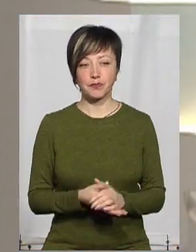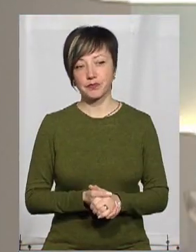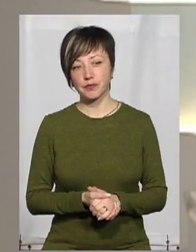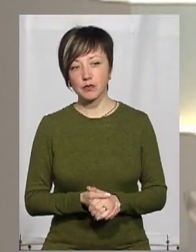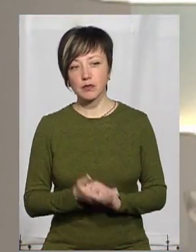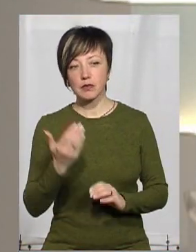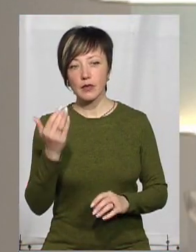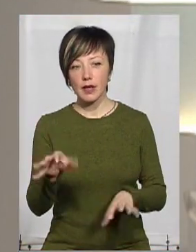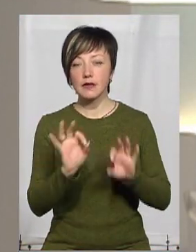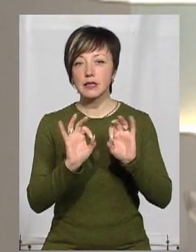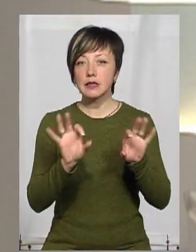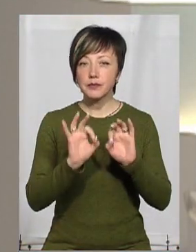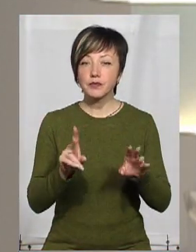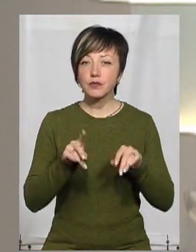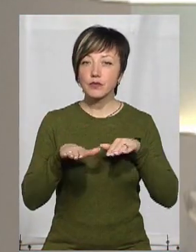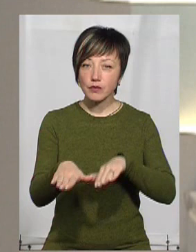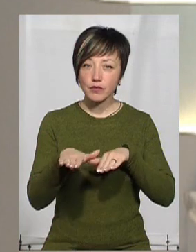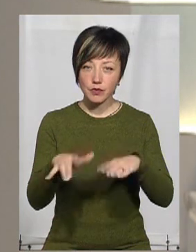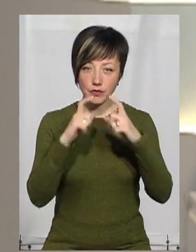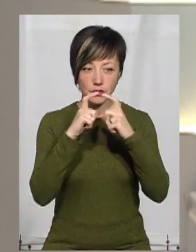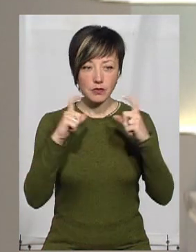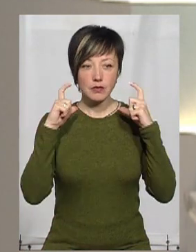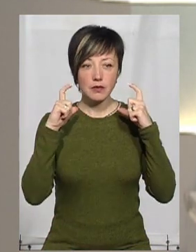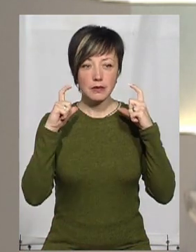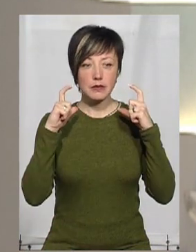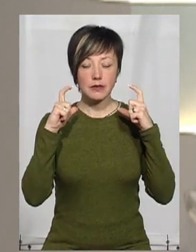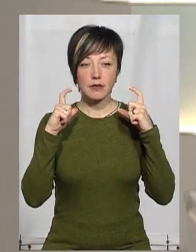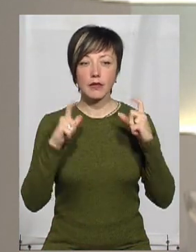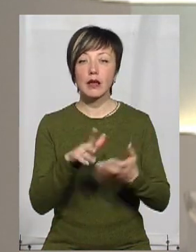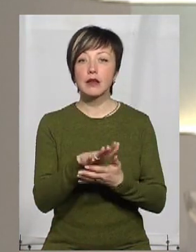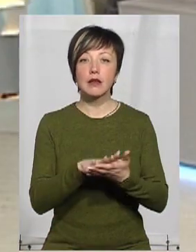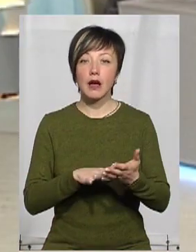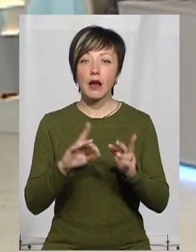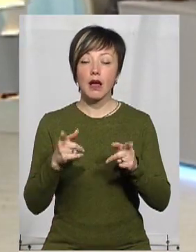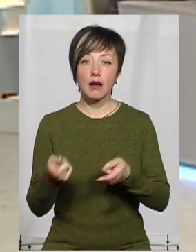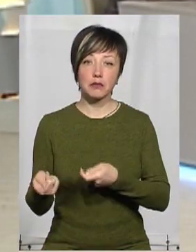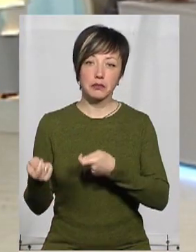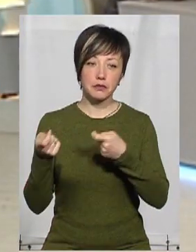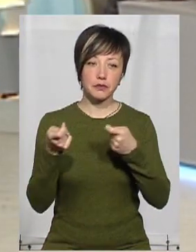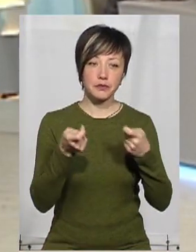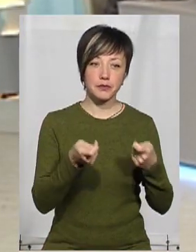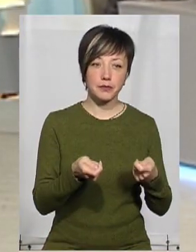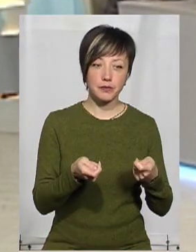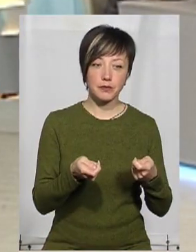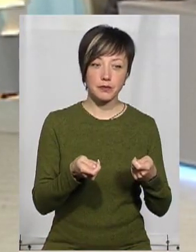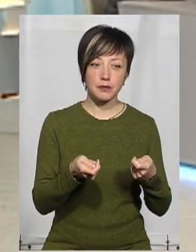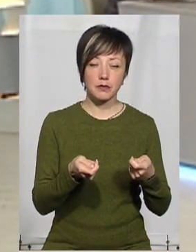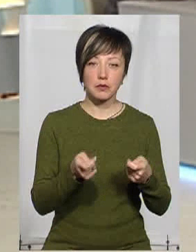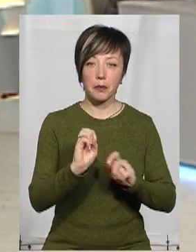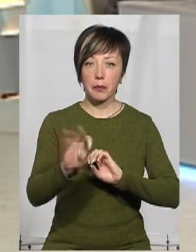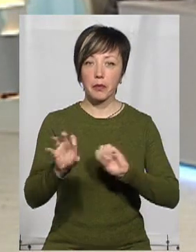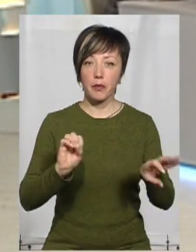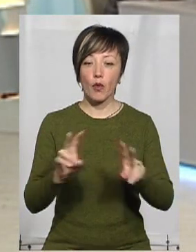хто виготовляє маски. А як вони дістаються тому,